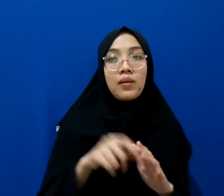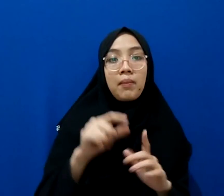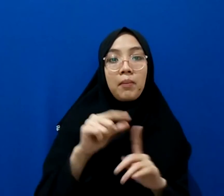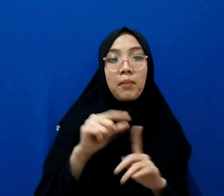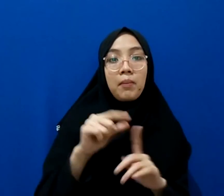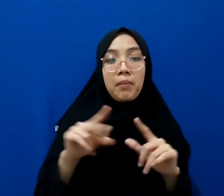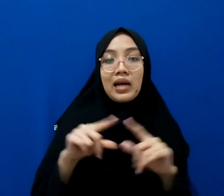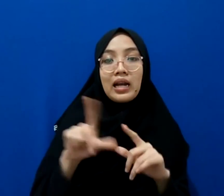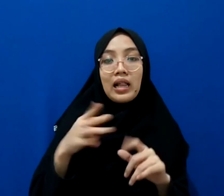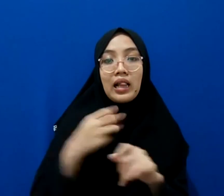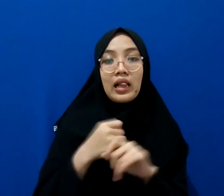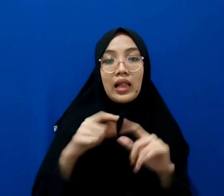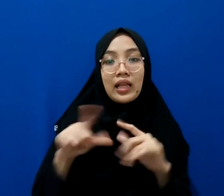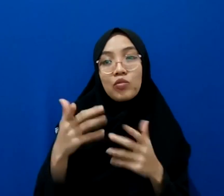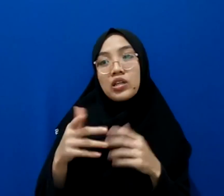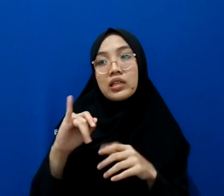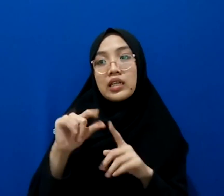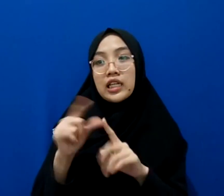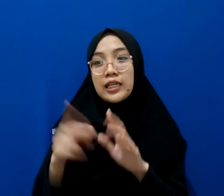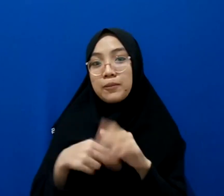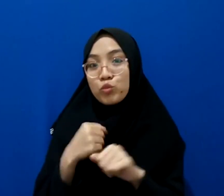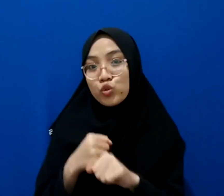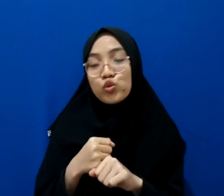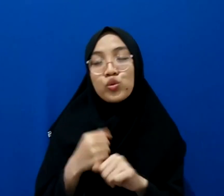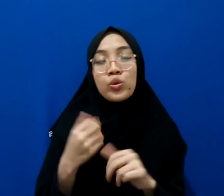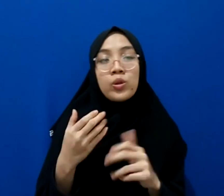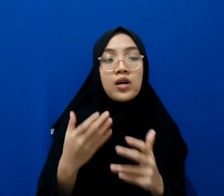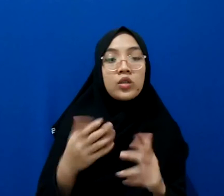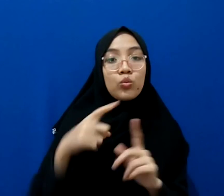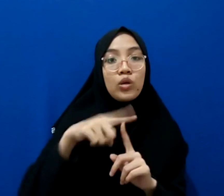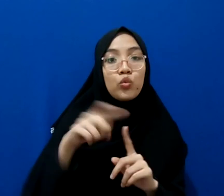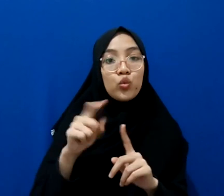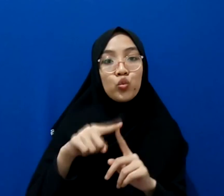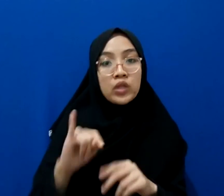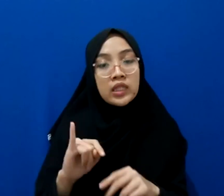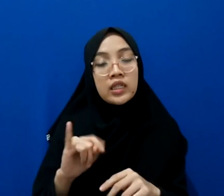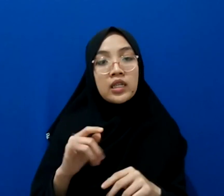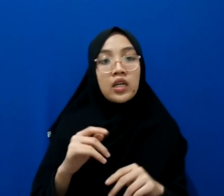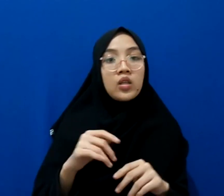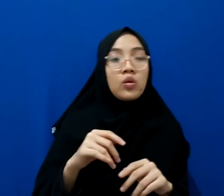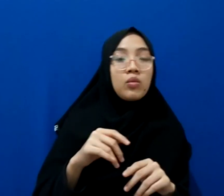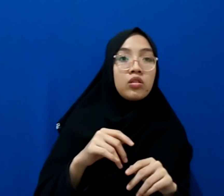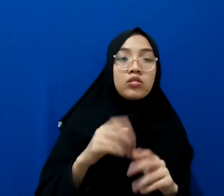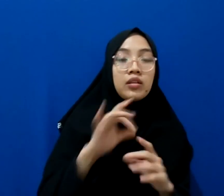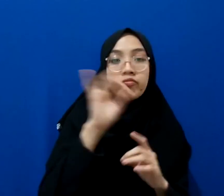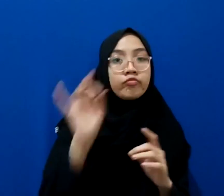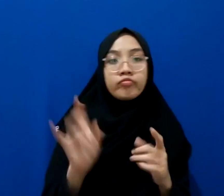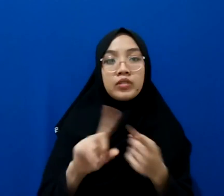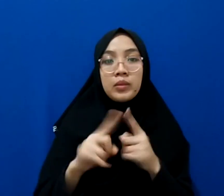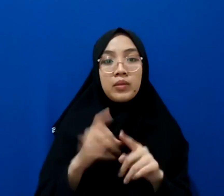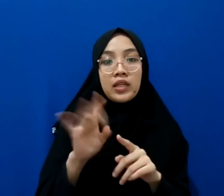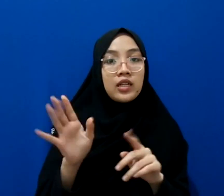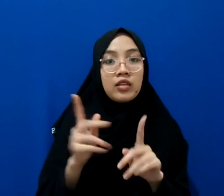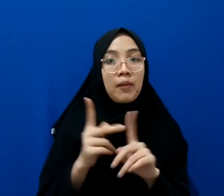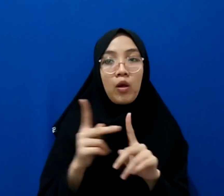ada Mbak Ipung ada Mbak Tuti ada Mas Ulum teman-teman yang lain Mas Umawan